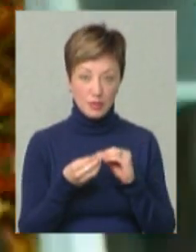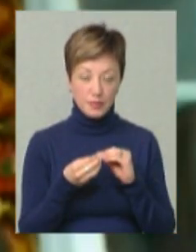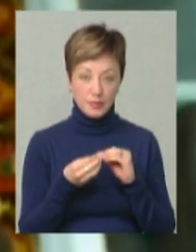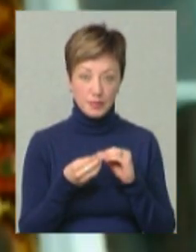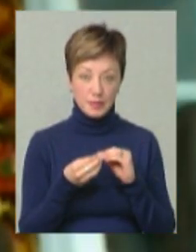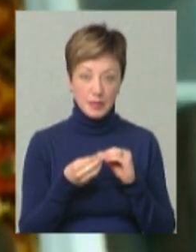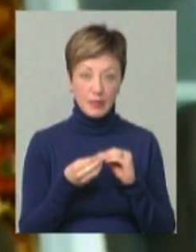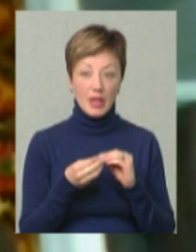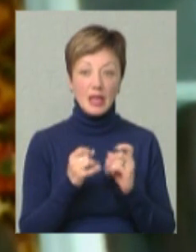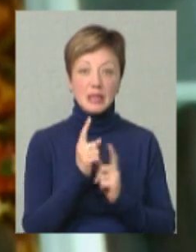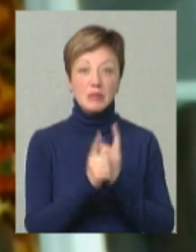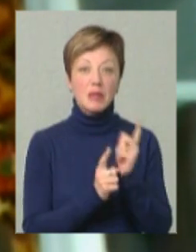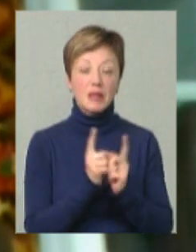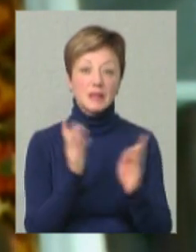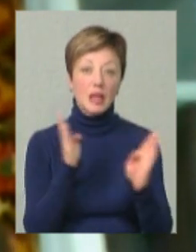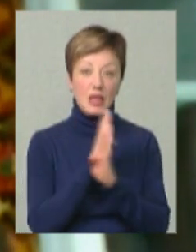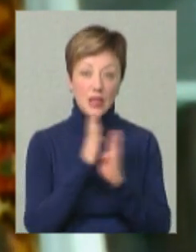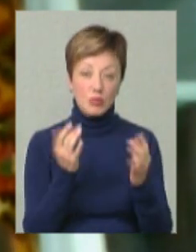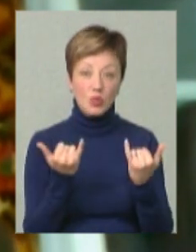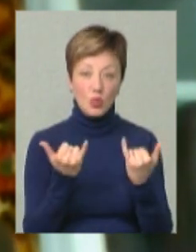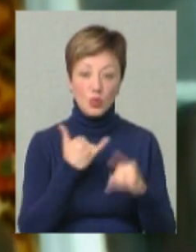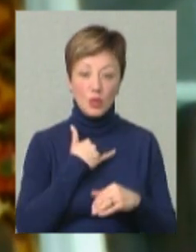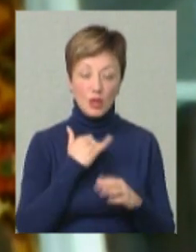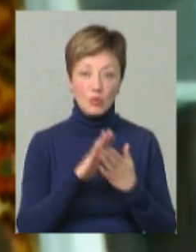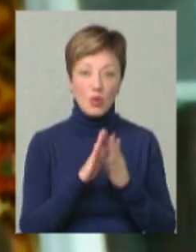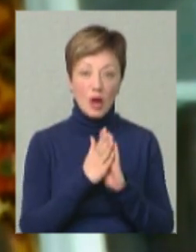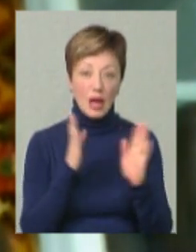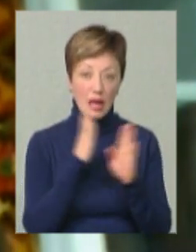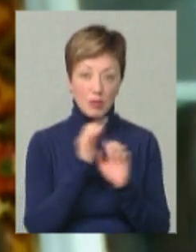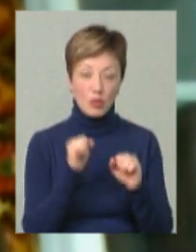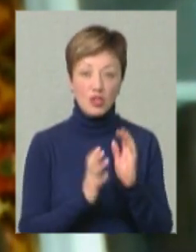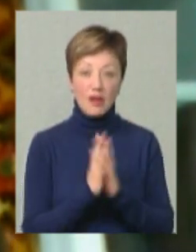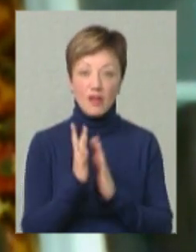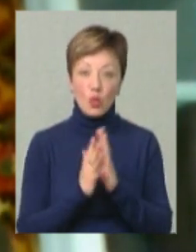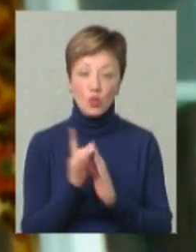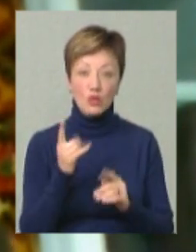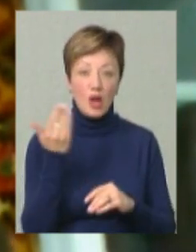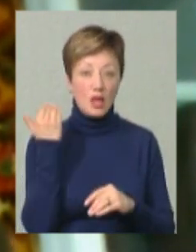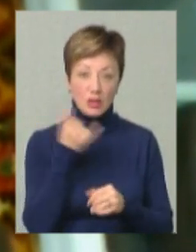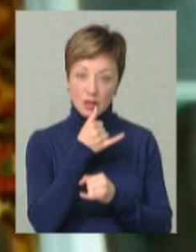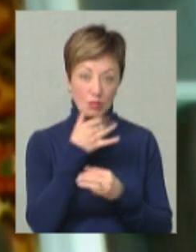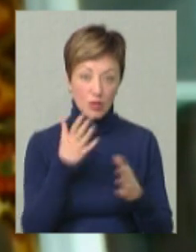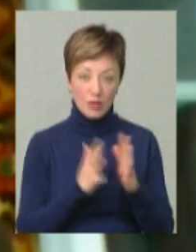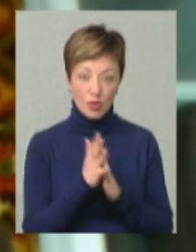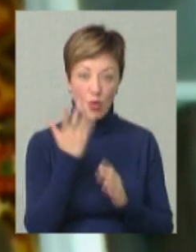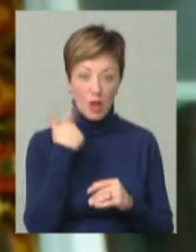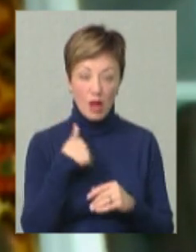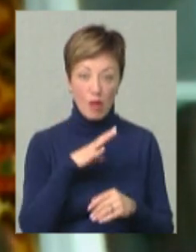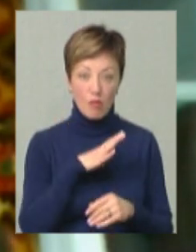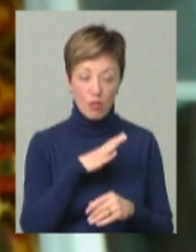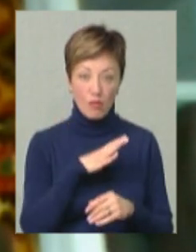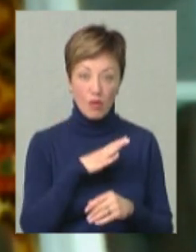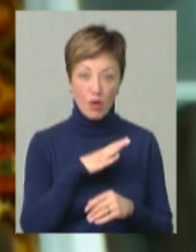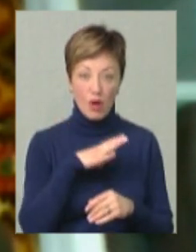Тим паче змінився клімат. І сьогодні в нашому кліматі можна вирощувати те, що раніше не вирощувалося. Коли я був